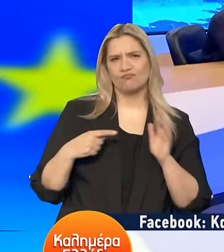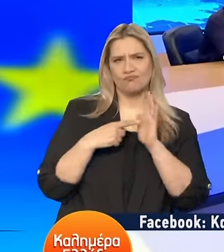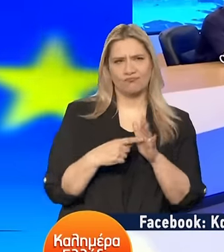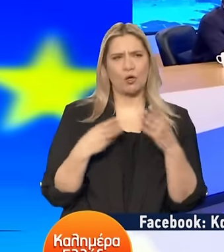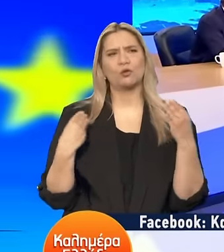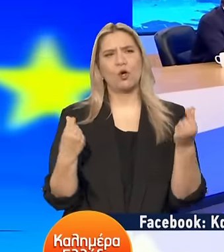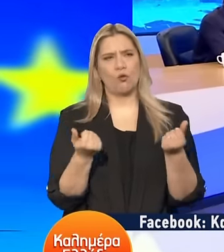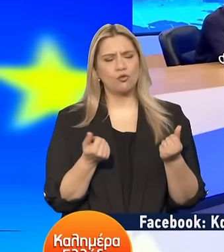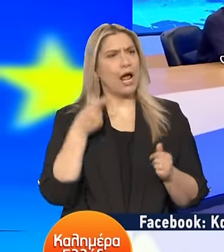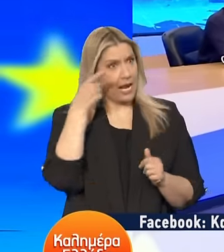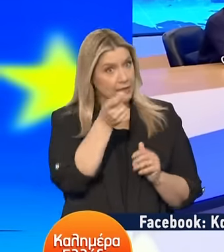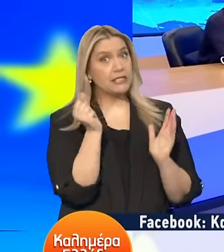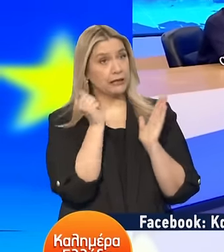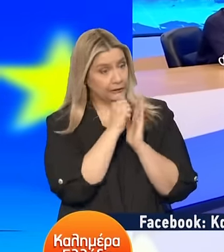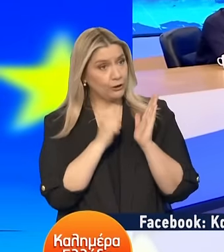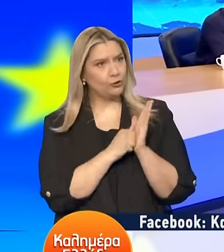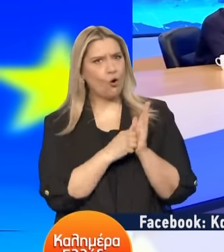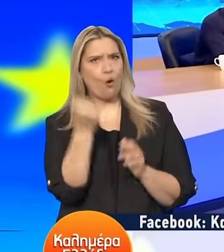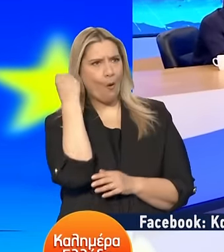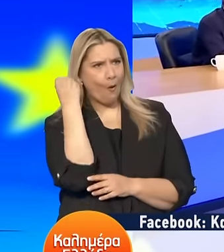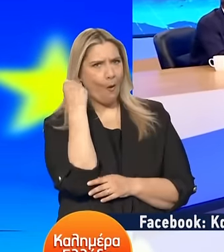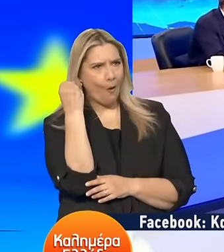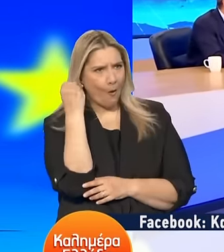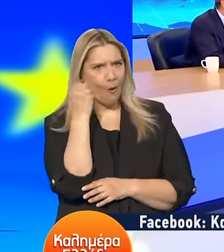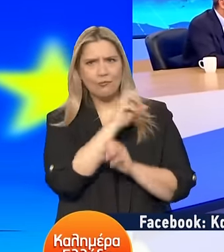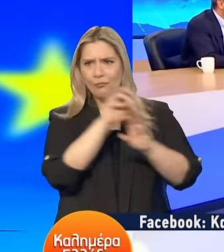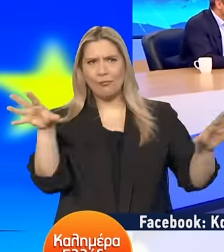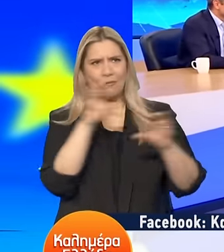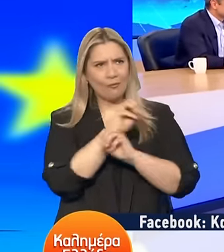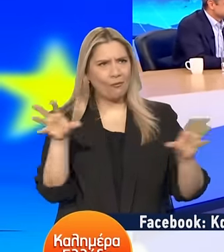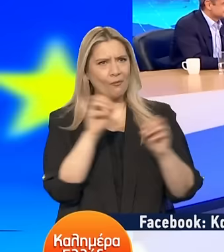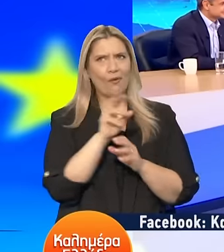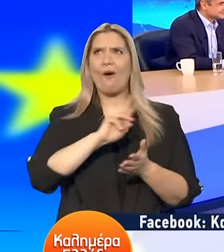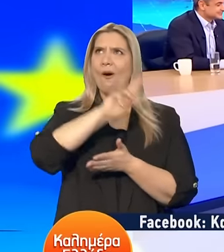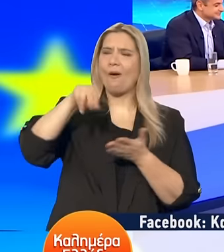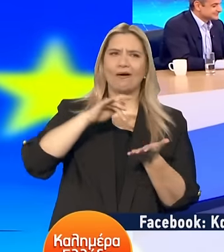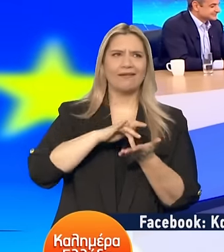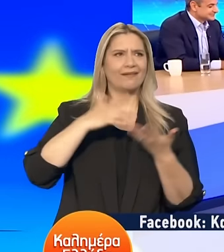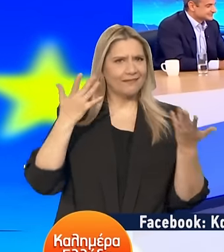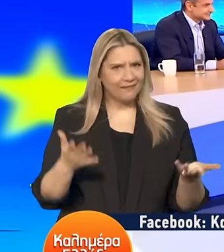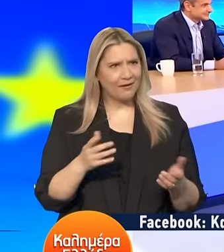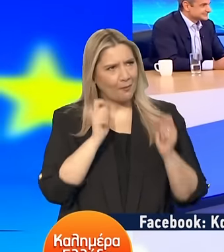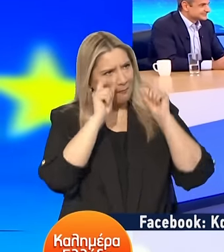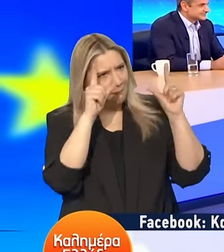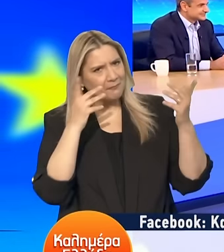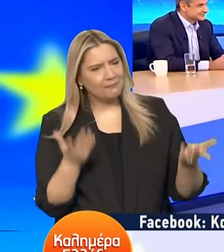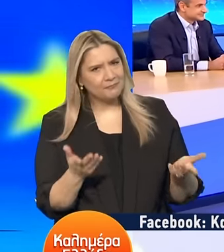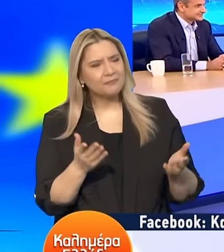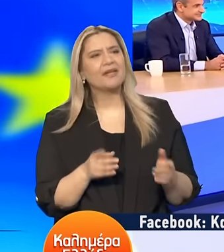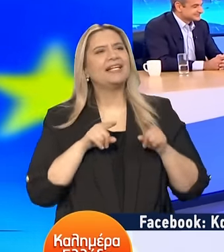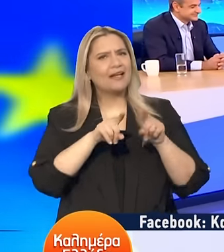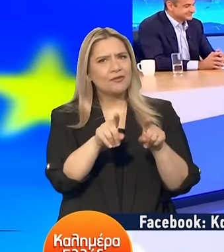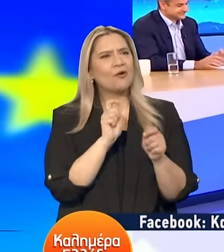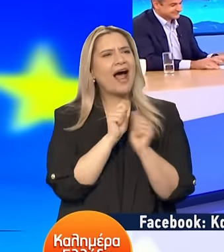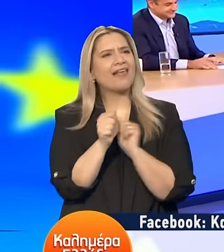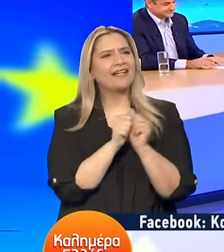πάρα πολύ δυνατό τικτοκ ομολογουμένως Έχετε γίνει πρωταγωνιστή σε αρκετά βιντάκια Ποιος το περίμενε Κι όμως Από την άλλη φτιάξατε και τα παπούτσια